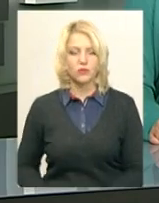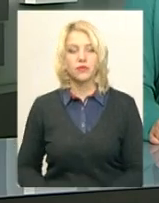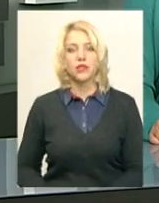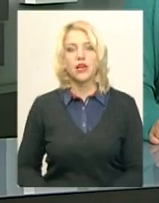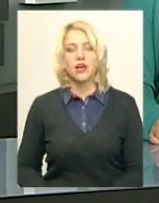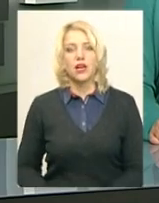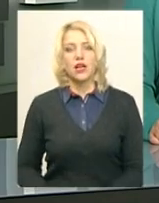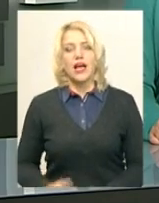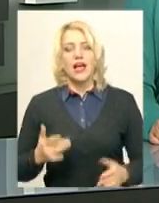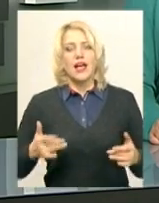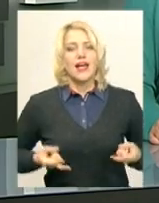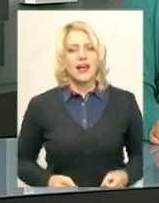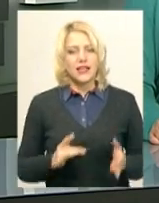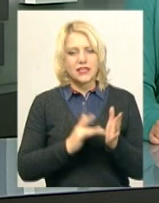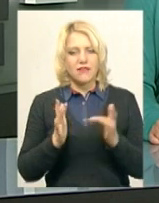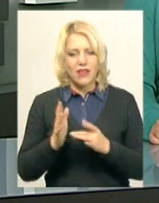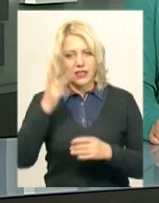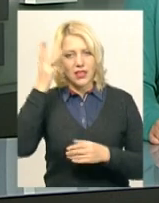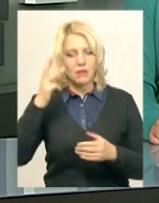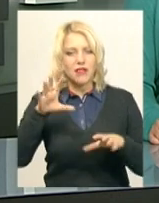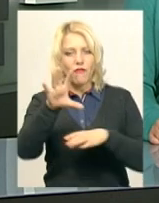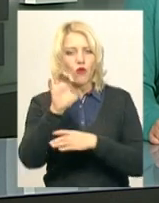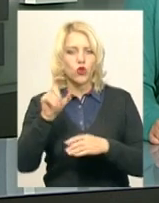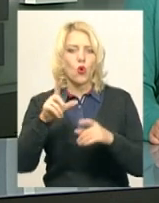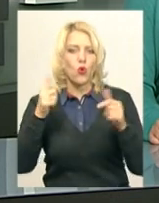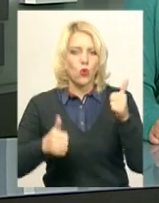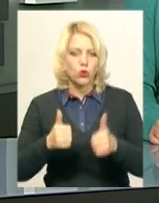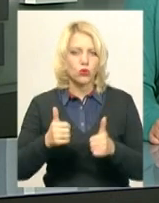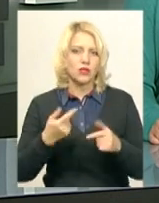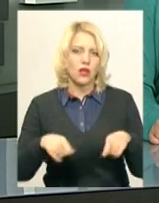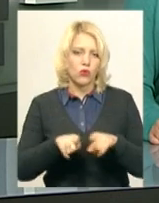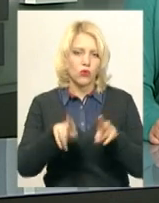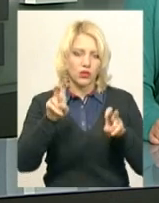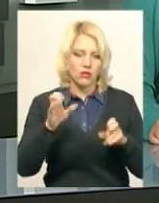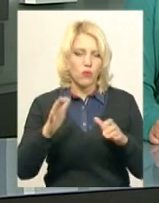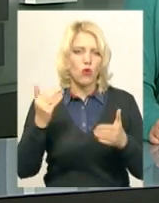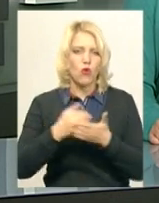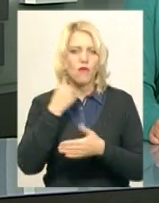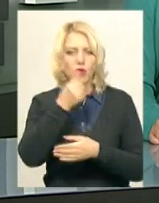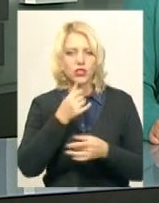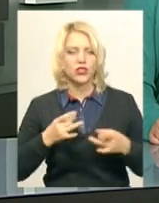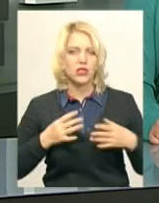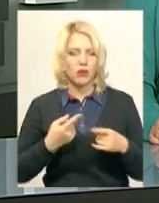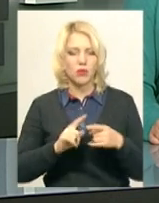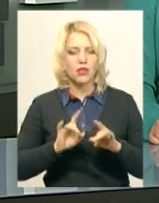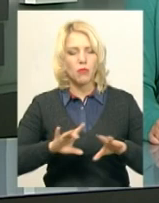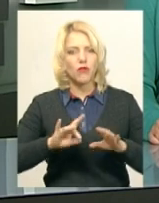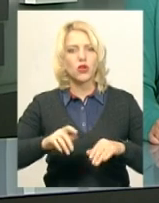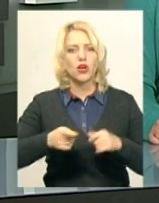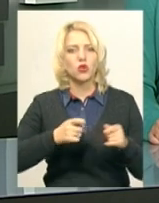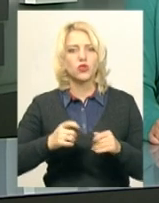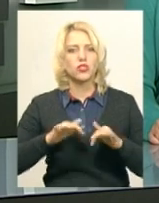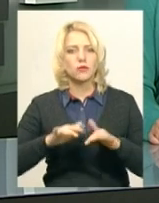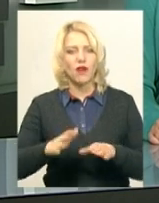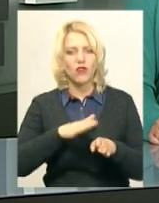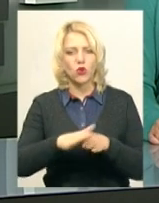Різдвяний хмельницький фотоконкурс із такою назвою відбудеться до новорічних та різдвяних свят. Про це повідомила керуюча справами виконавчого